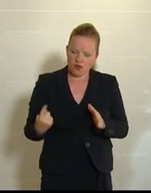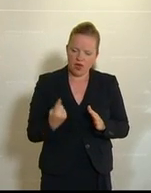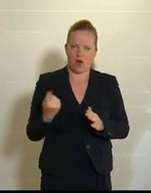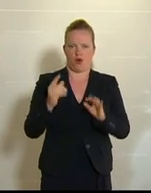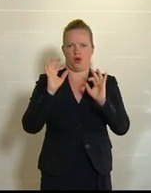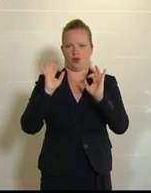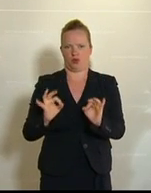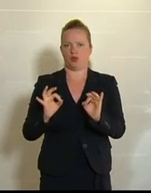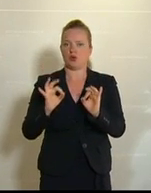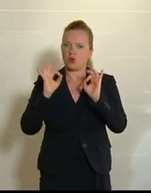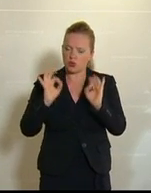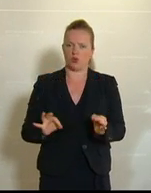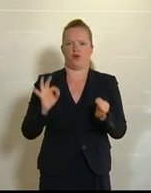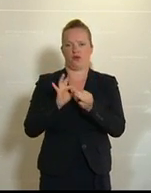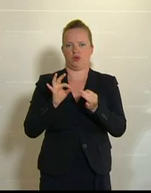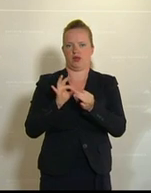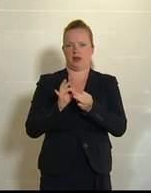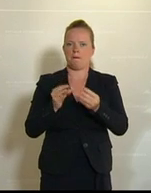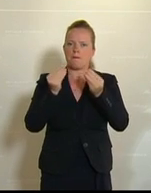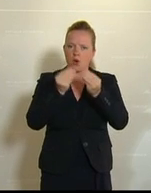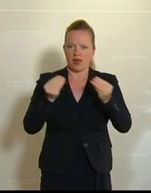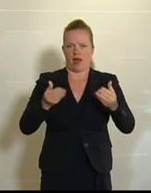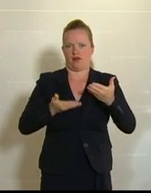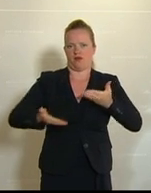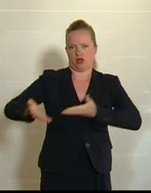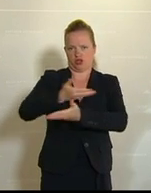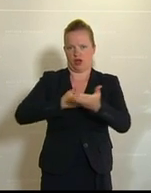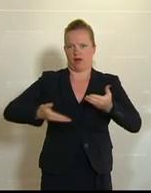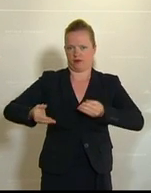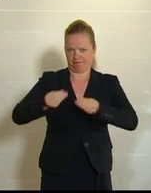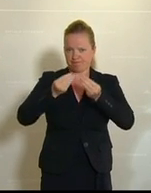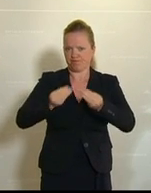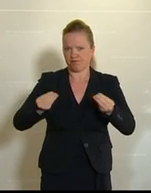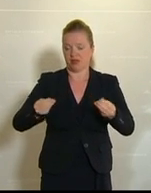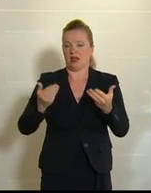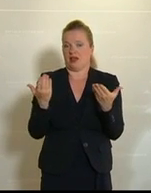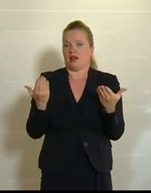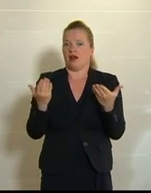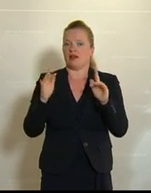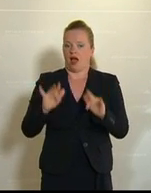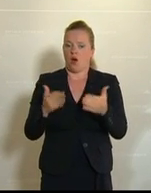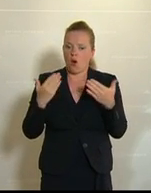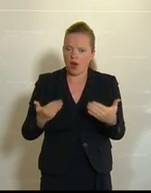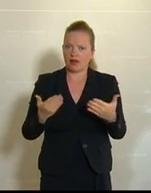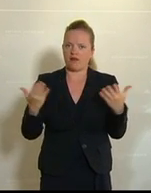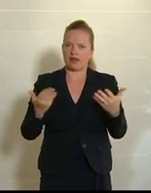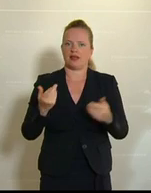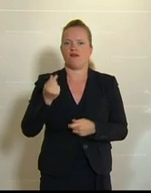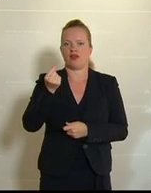funktionierende und moderne Wirtschaft zu schaffen. Dies gewährleisten wir heute mit der Änderung des